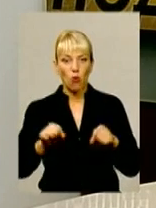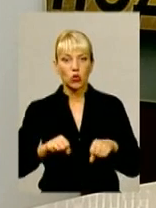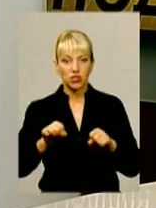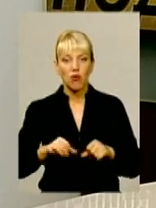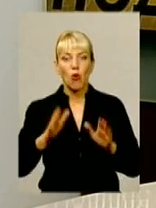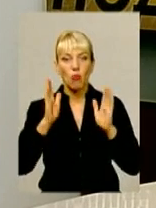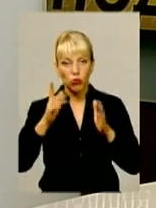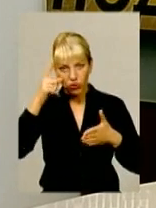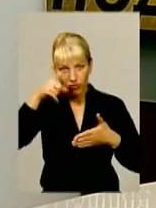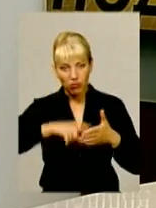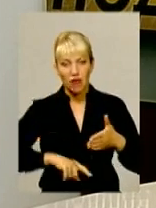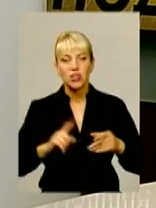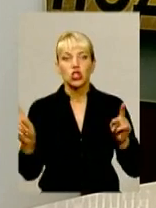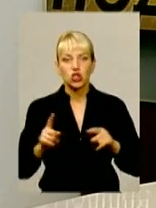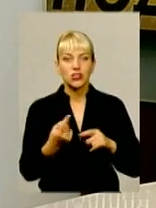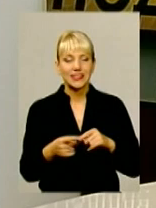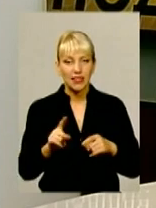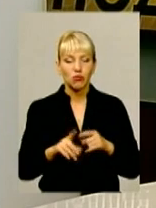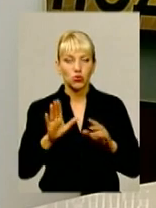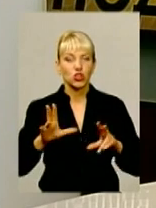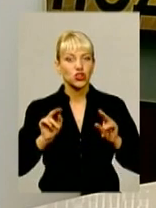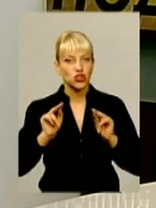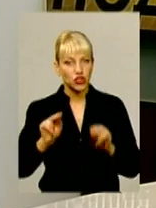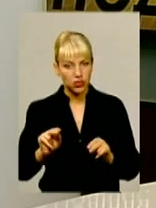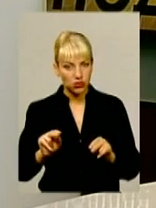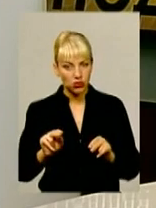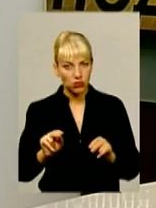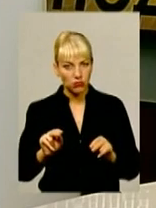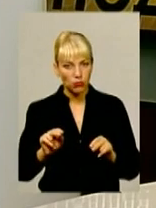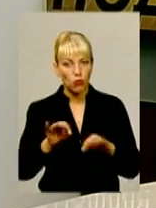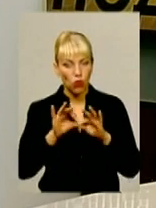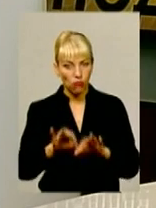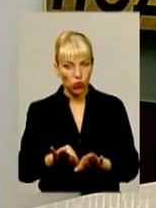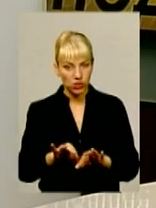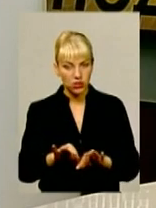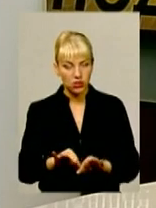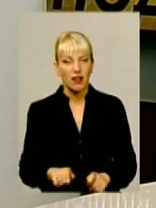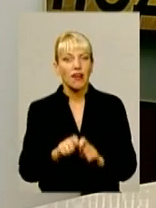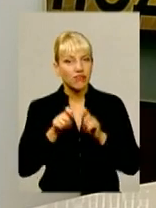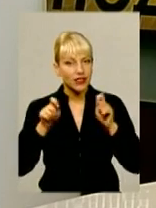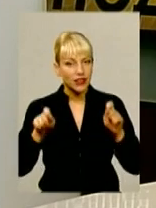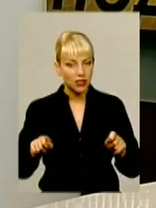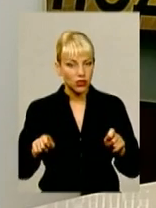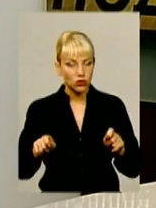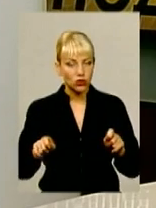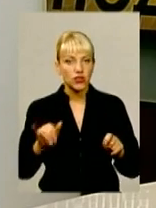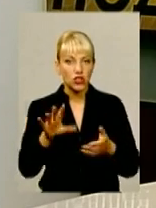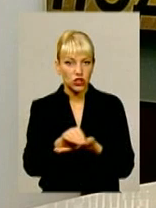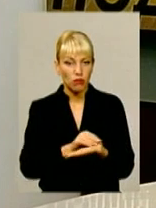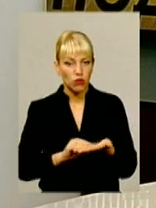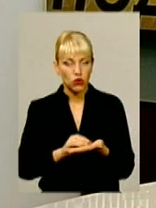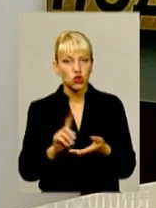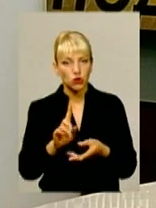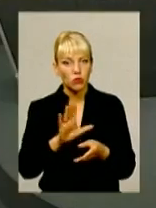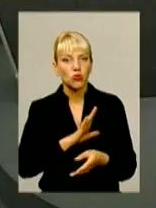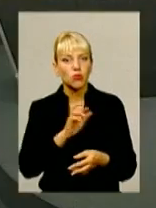впевненим в тому, що воно буде тривати чесно, буде робитися, проводитися чесно, відкрито і, ще раз повторюю, незаконно, що